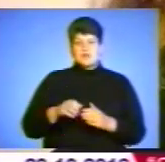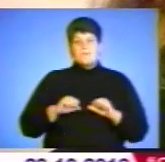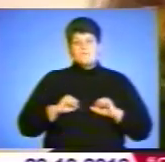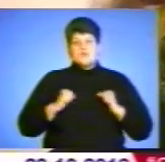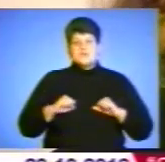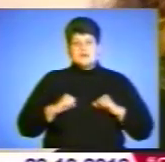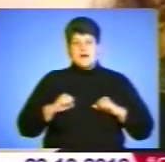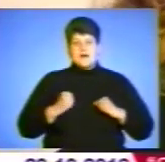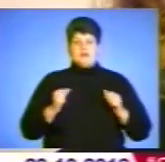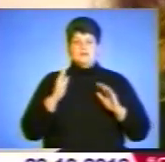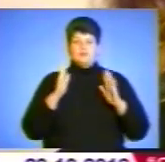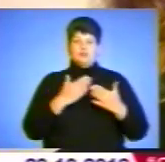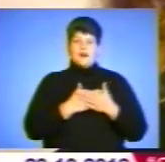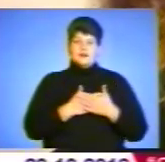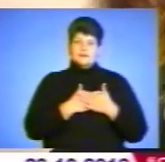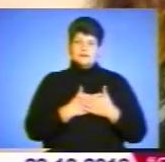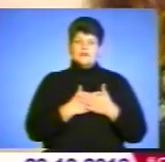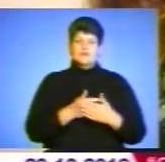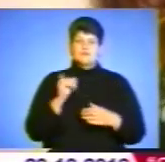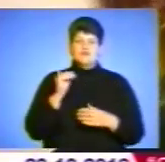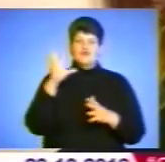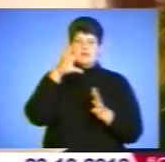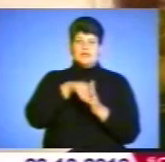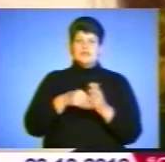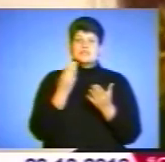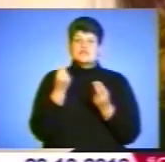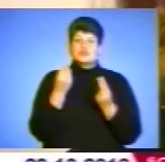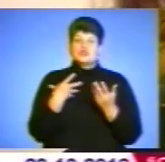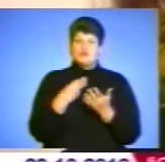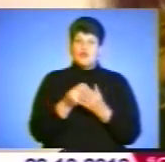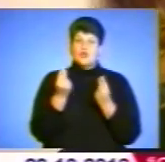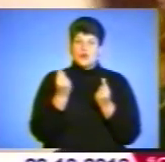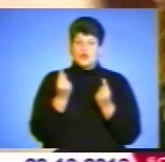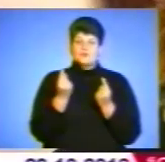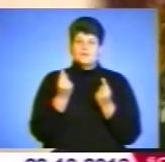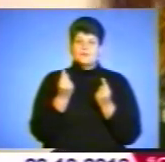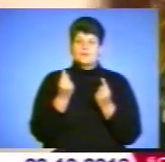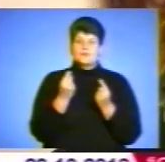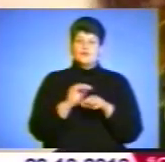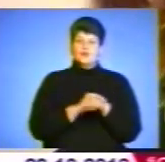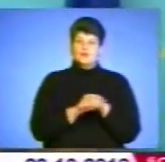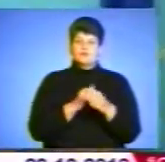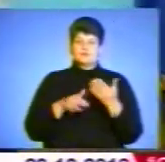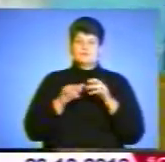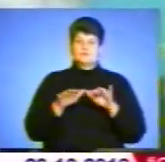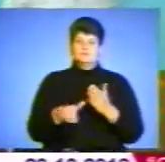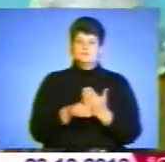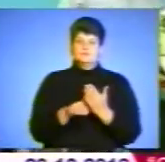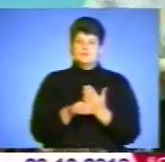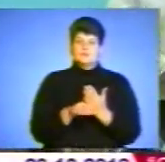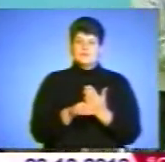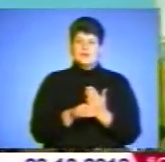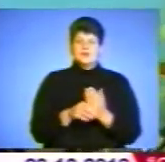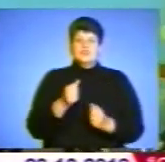Постарайтеся також бути активнішими і вкладати свої кошти якраз в таку допомогу. На жаль, не всі